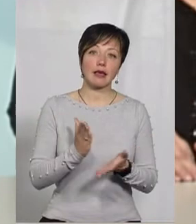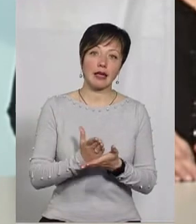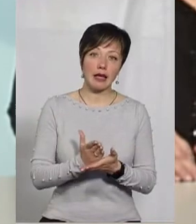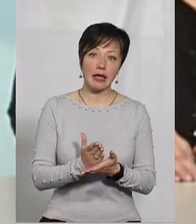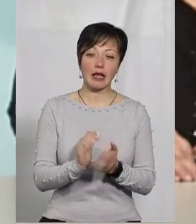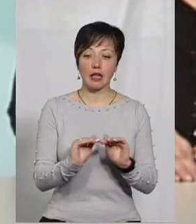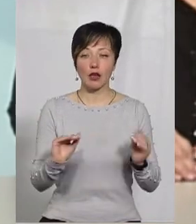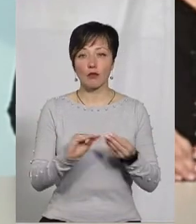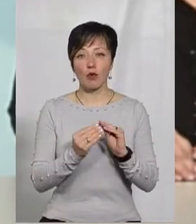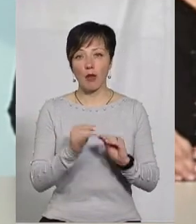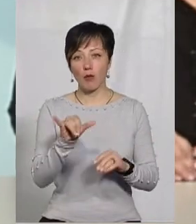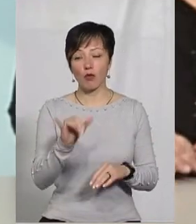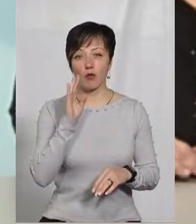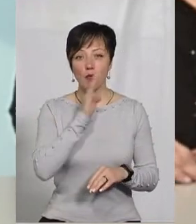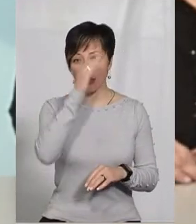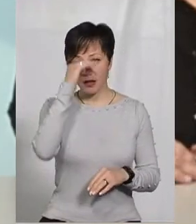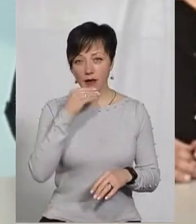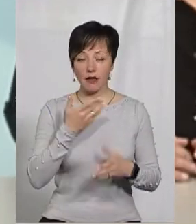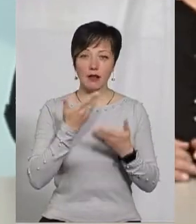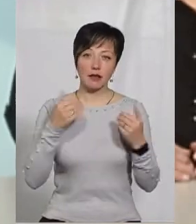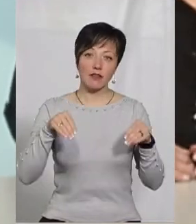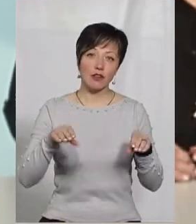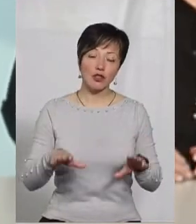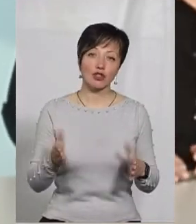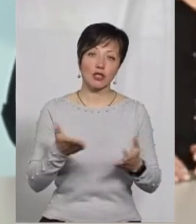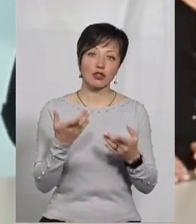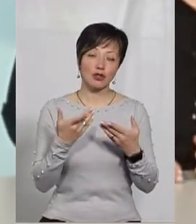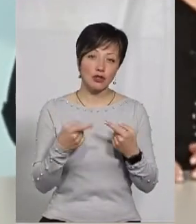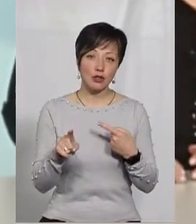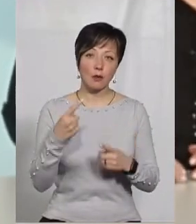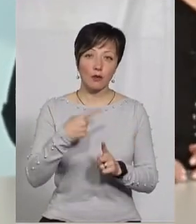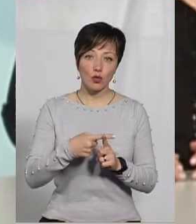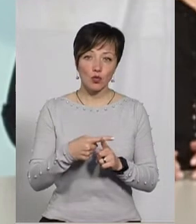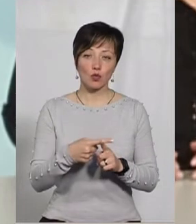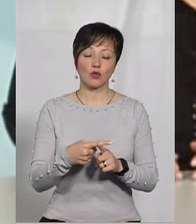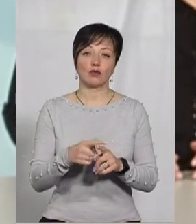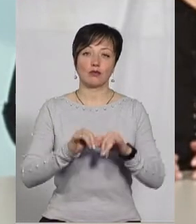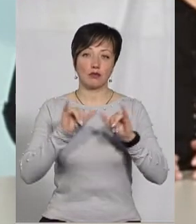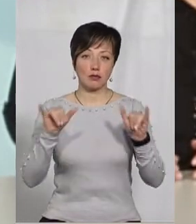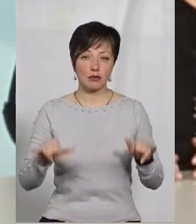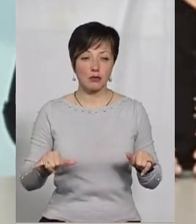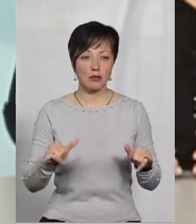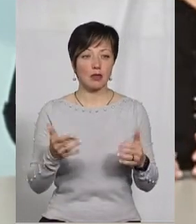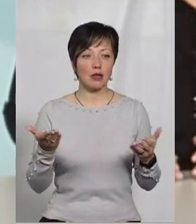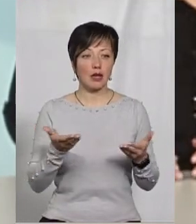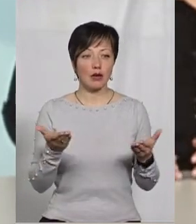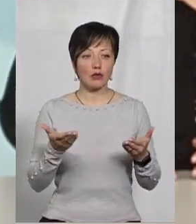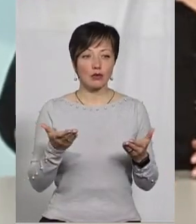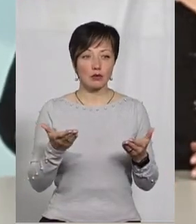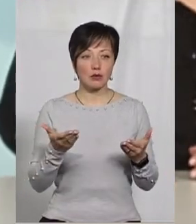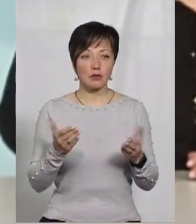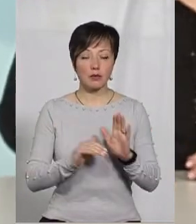дитячі проблеми у самих батьків, десь невирішені, десь якісь... І ще плюс вони множаться на якусь